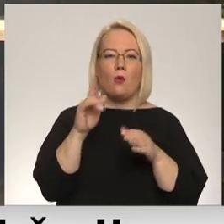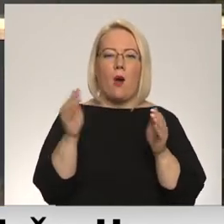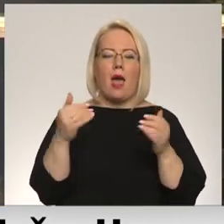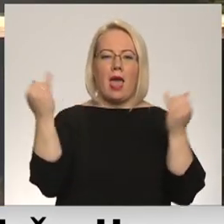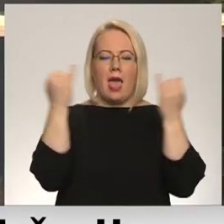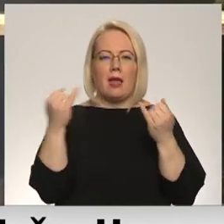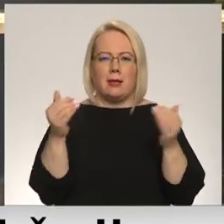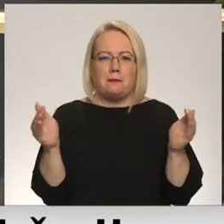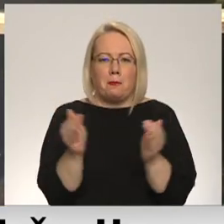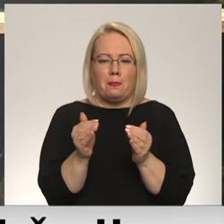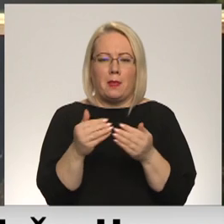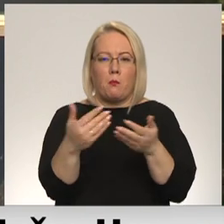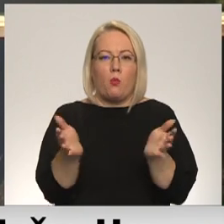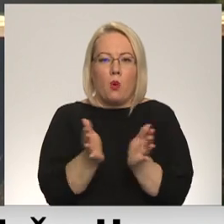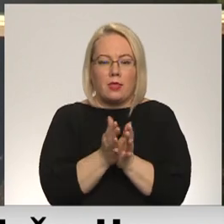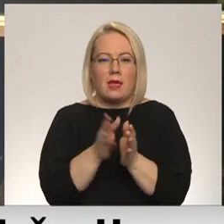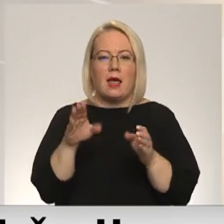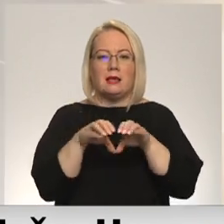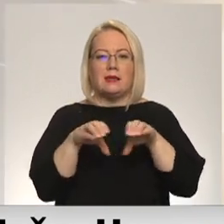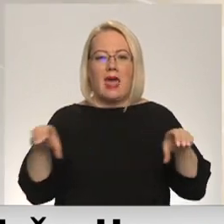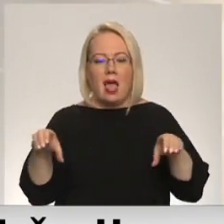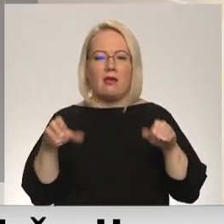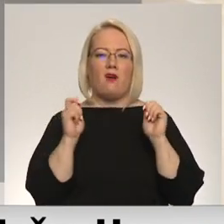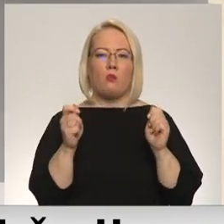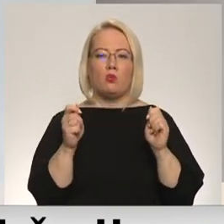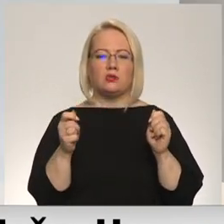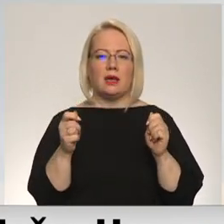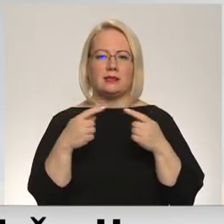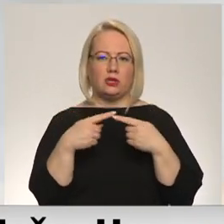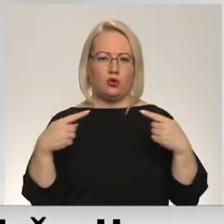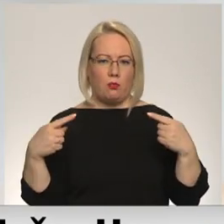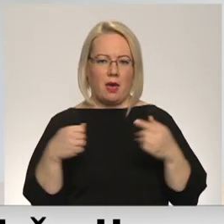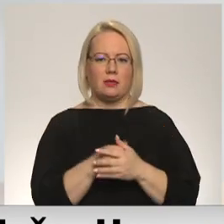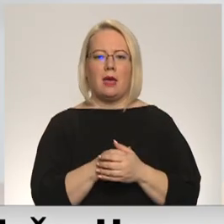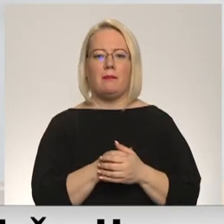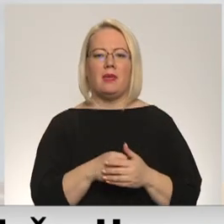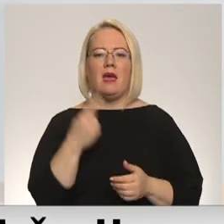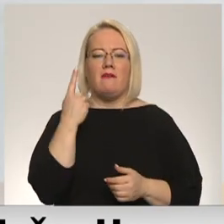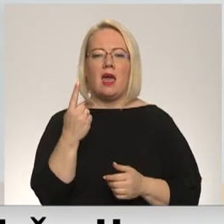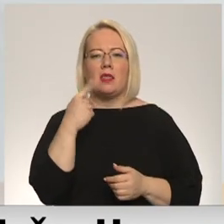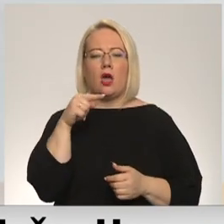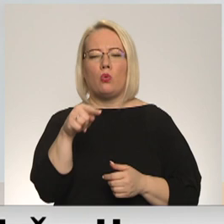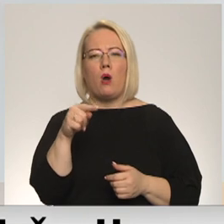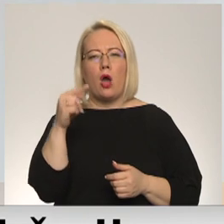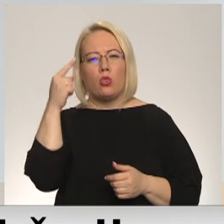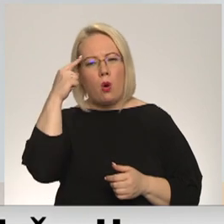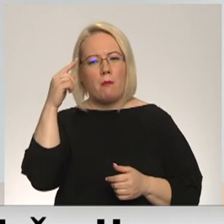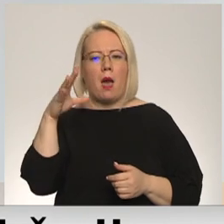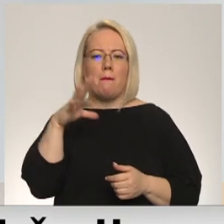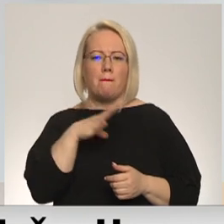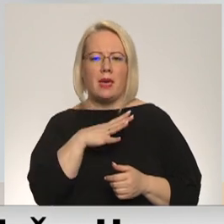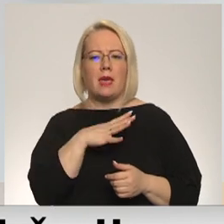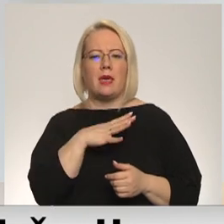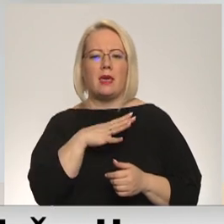līdz dēlim vai mūzikas instrumentam. Vien no tām domām bija kontekstualizēt vai padomāt par to